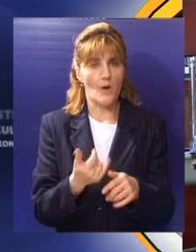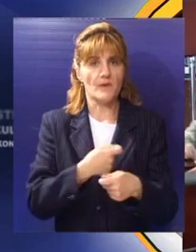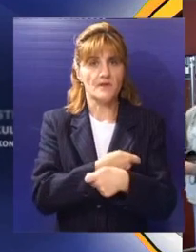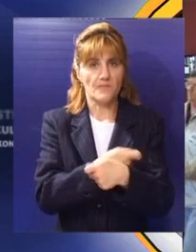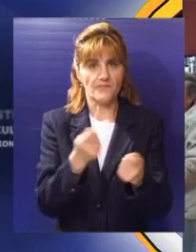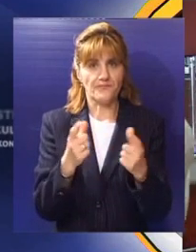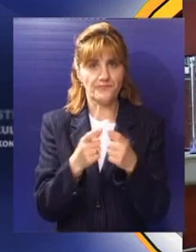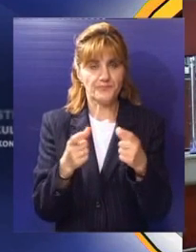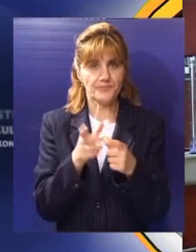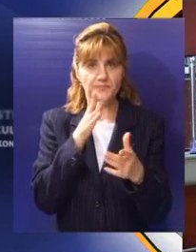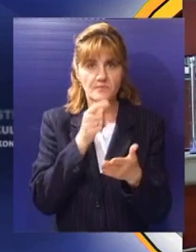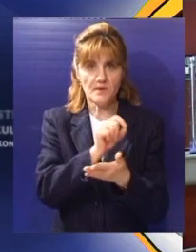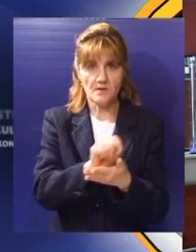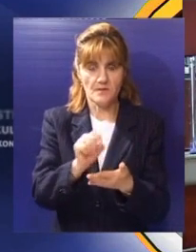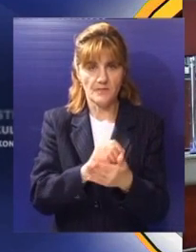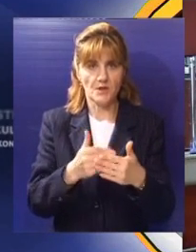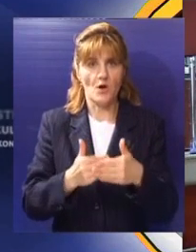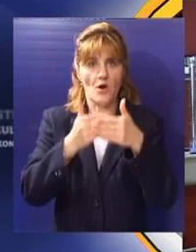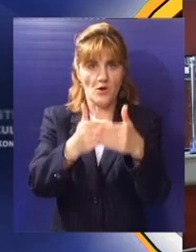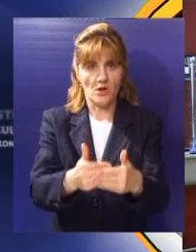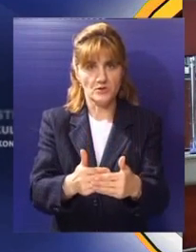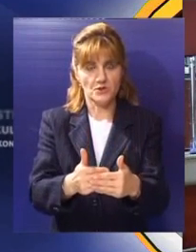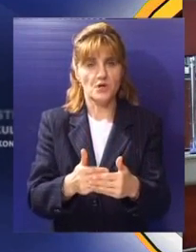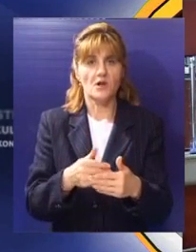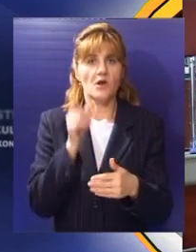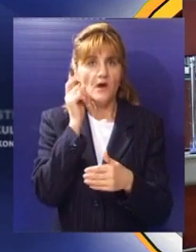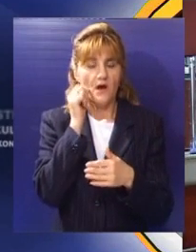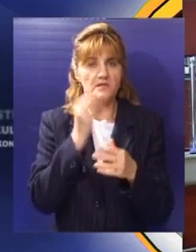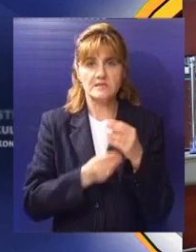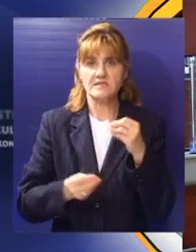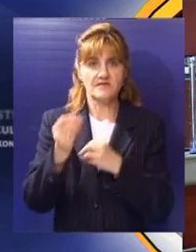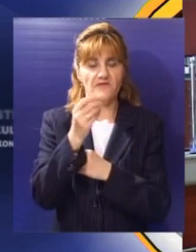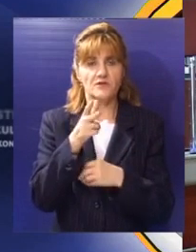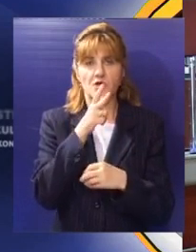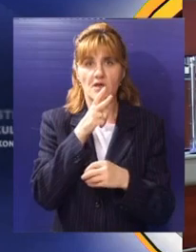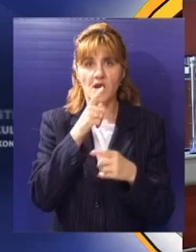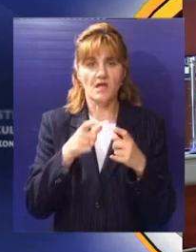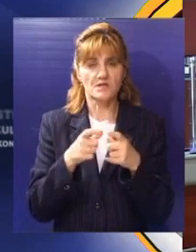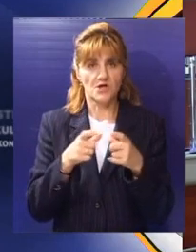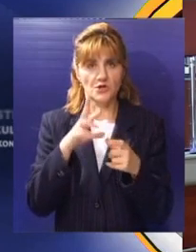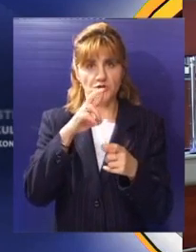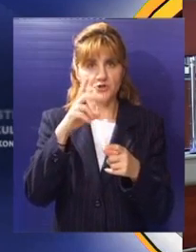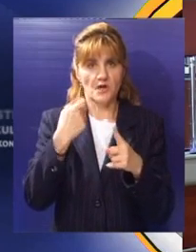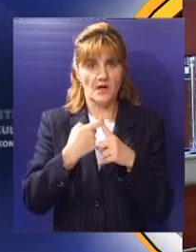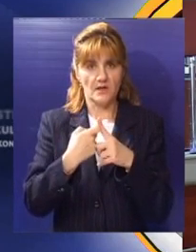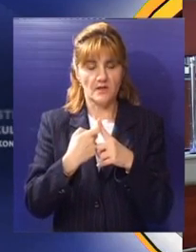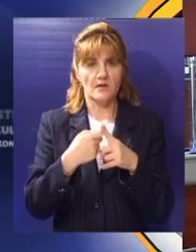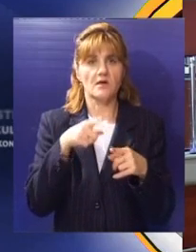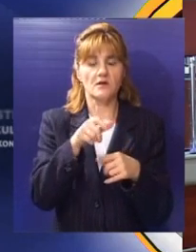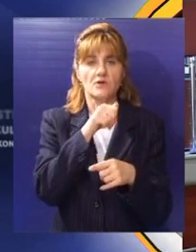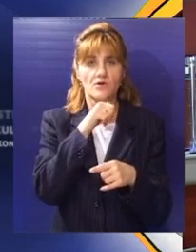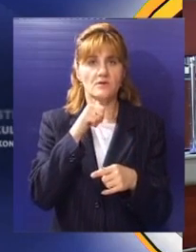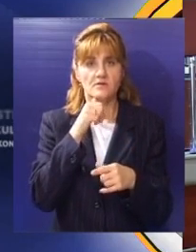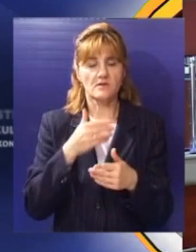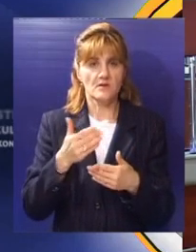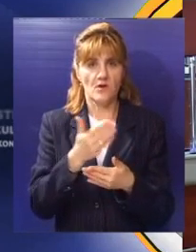sad je ponovo počelo sa kupovinom robe na odloženo, prema tome građani sad sve više traže čekove i naravno mi